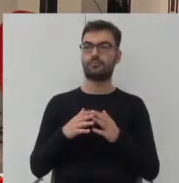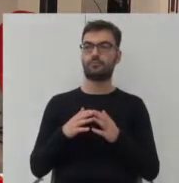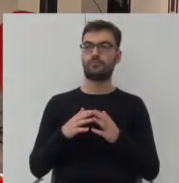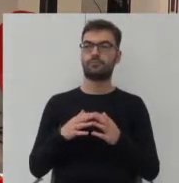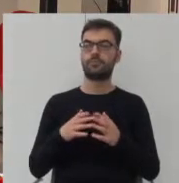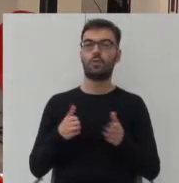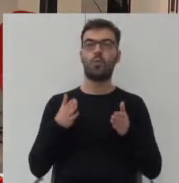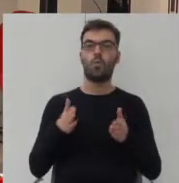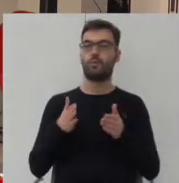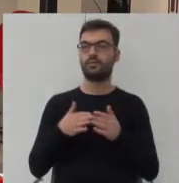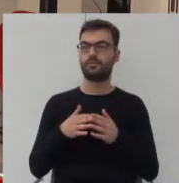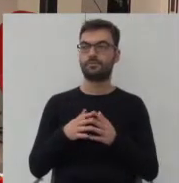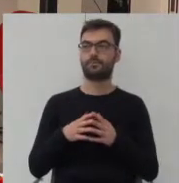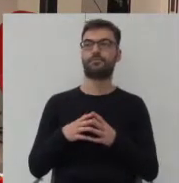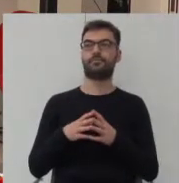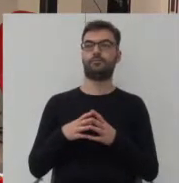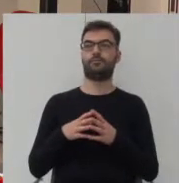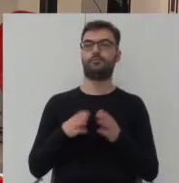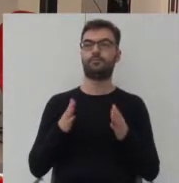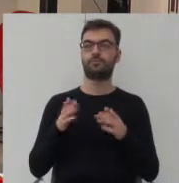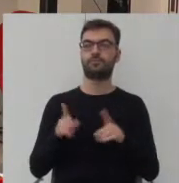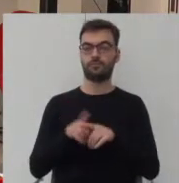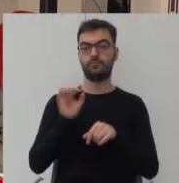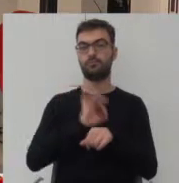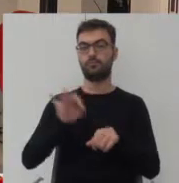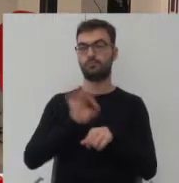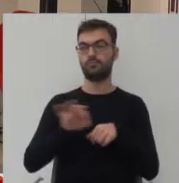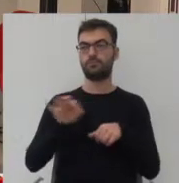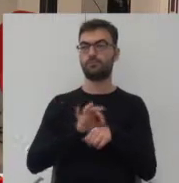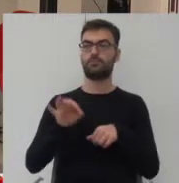ulica była również zaprojektowana od